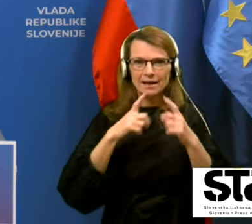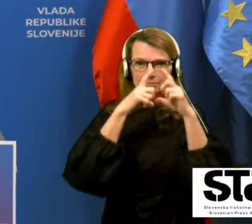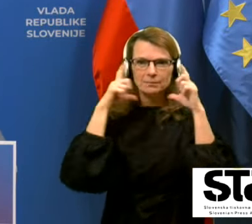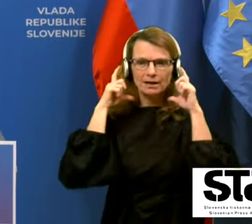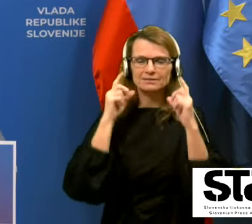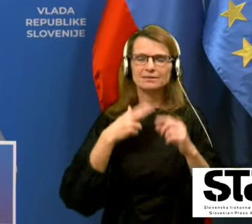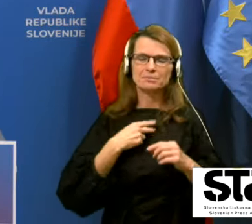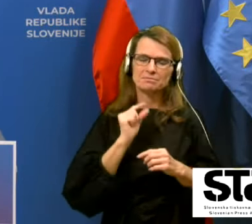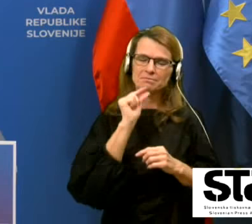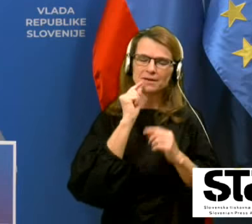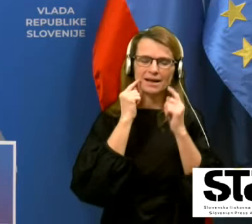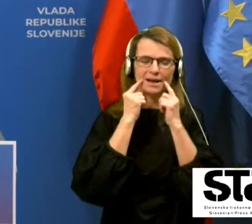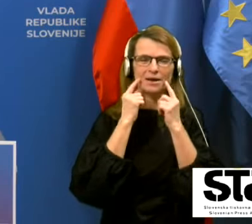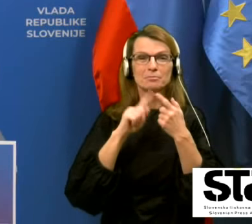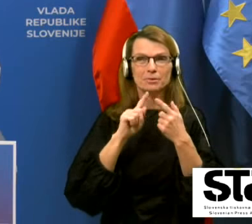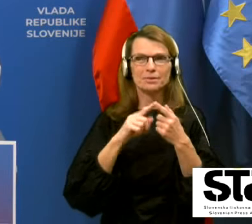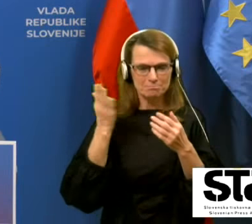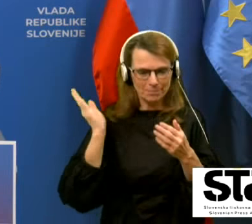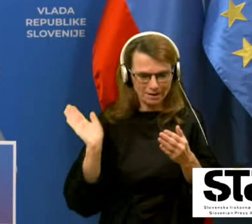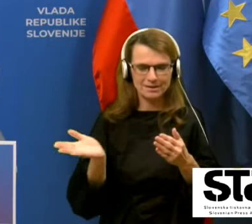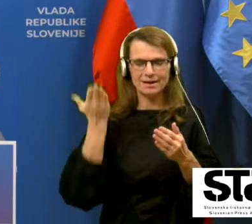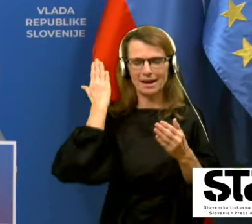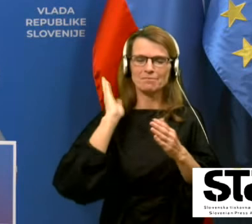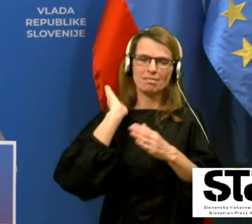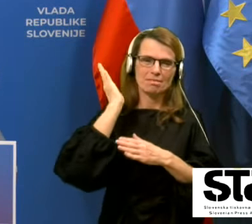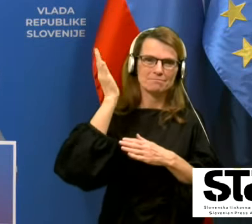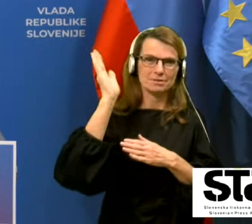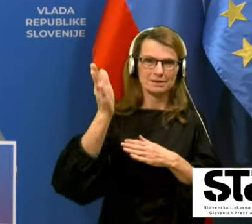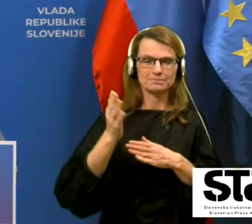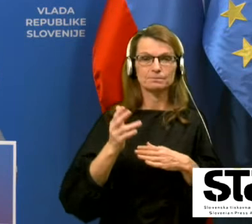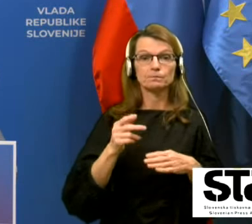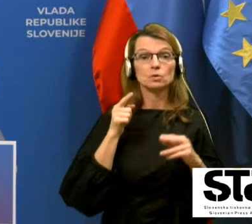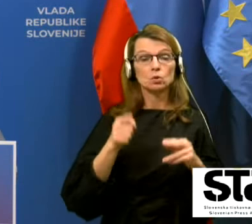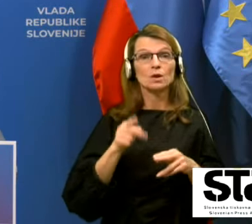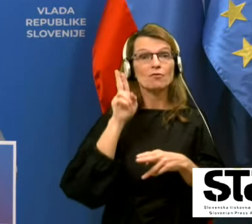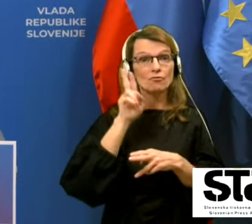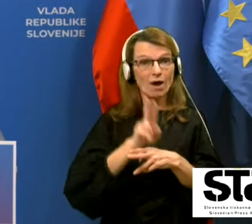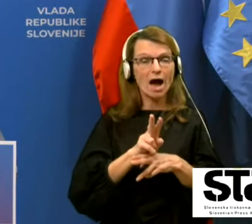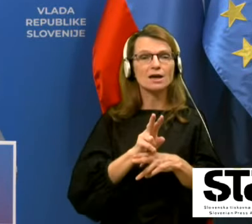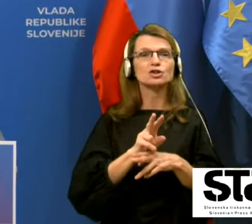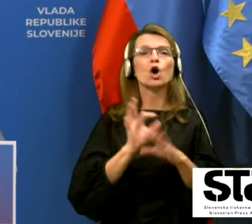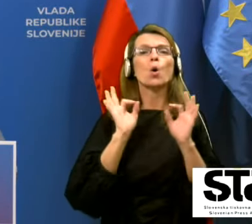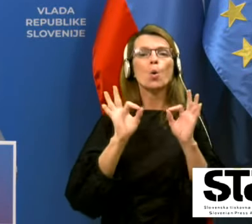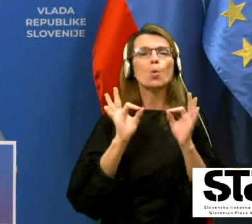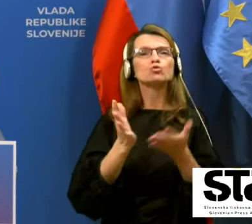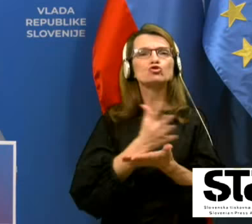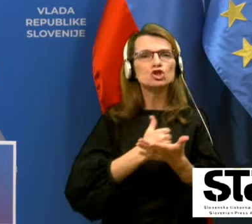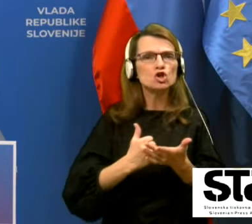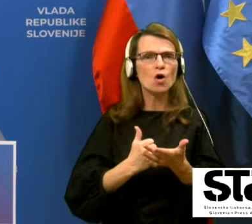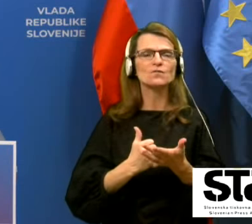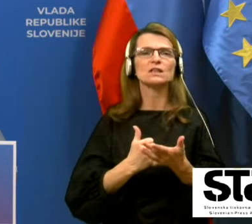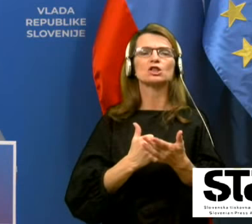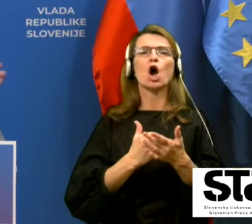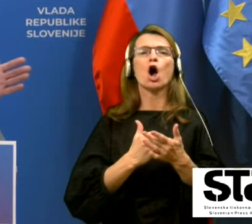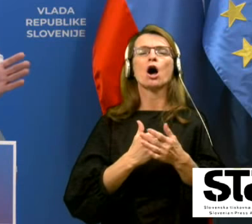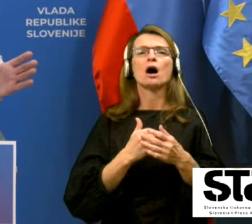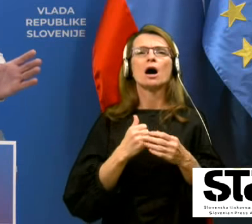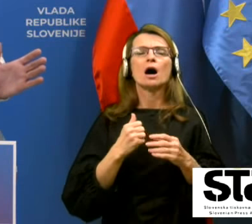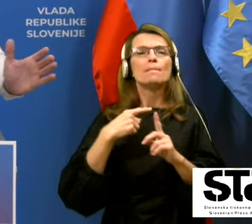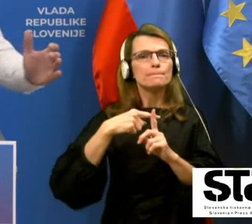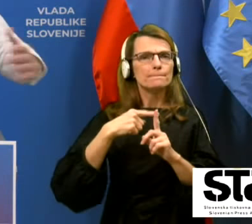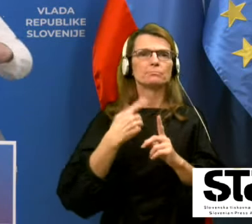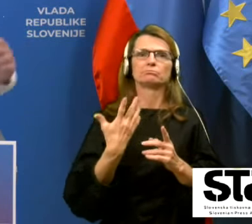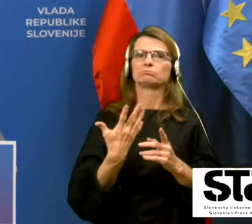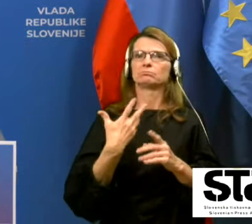naprej, ne, kot je državna sekretarka rekla. Varno in učinkovito cepivo. Varno in učinkovito cepivo, pri katerem se ni nič